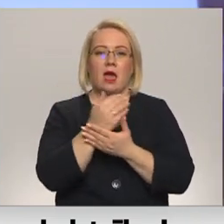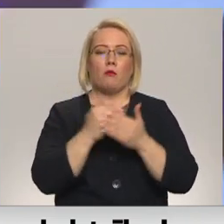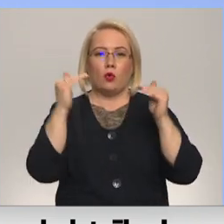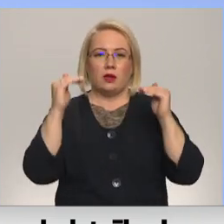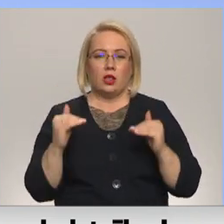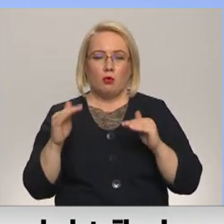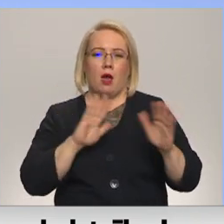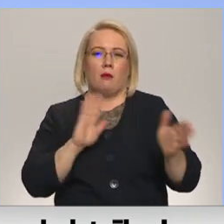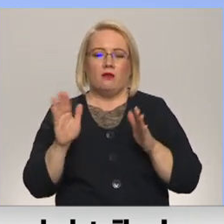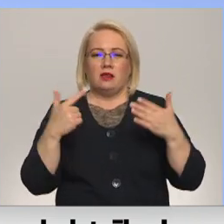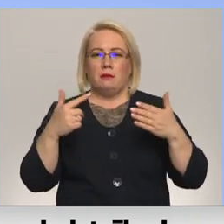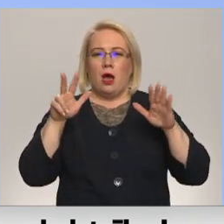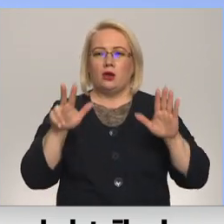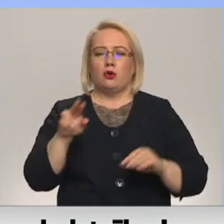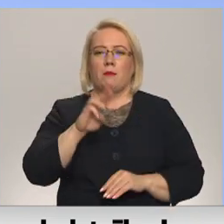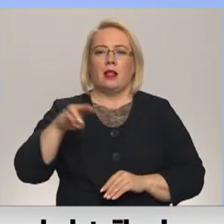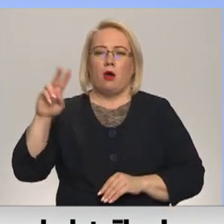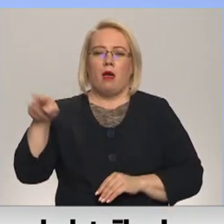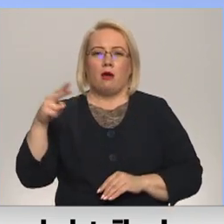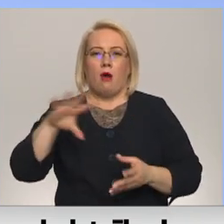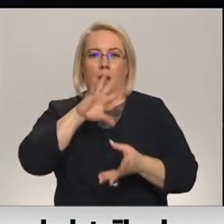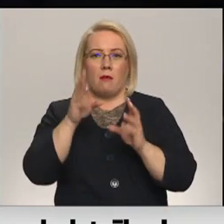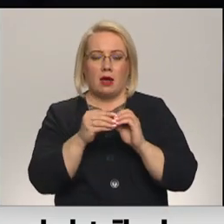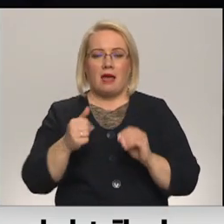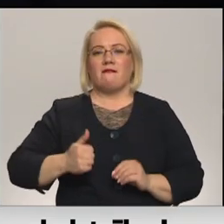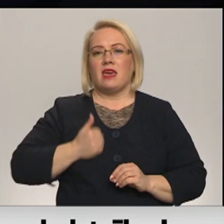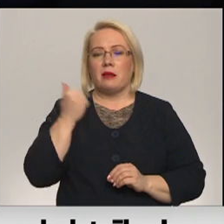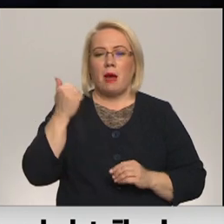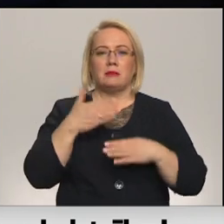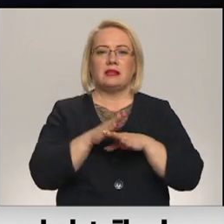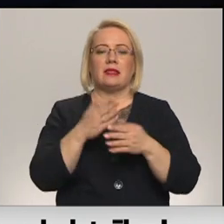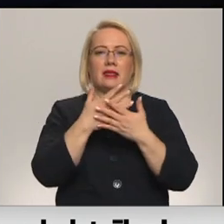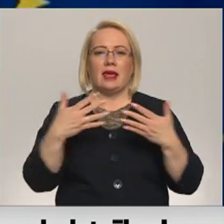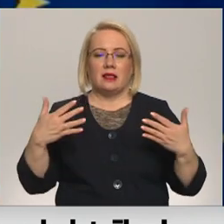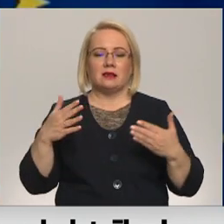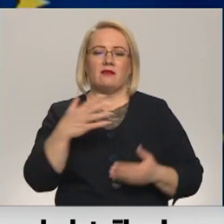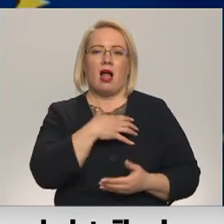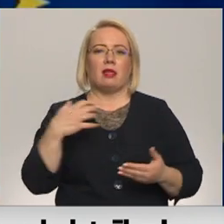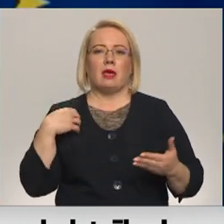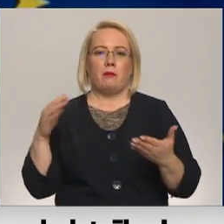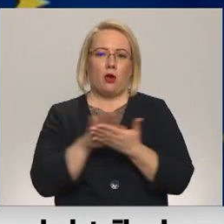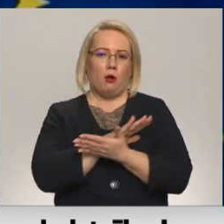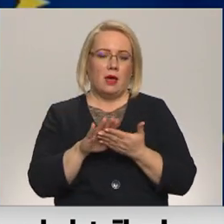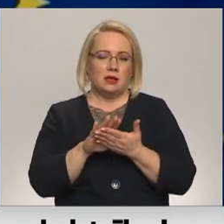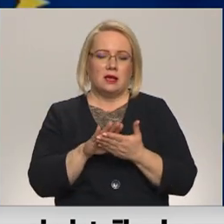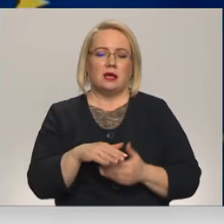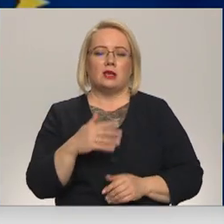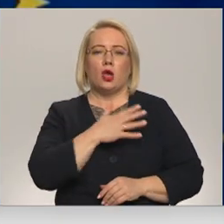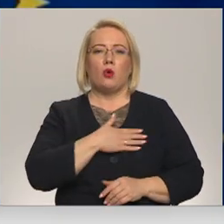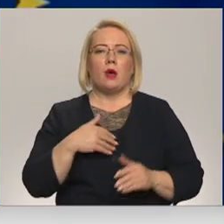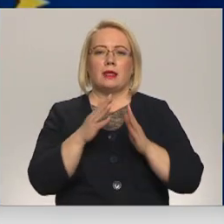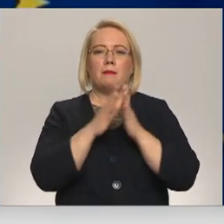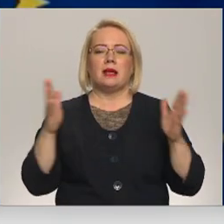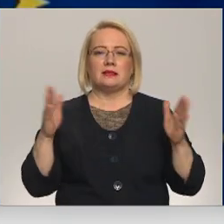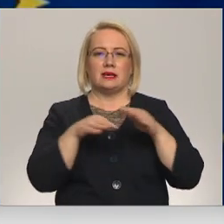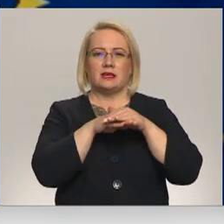aptuveni 78 miljoni eiro apmērā uzņēmumam sadalas tīklas valdība kompensēs. Ļoti nozīmīgs iekvildījums. Avots